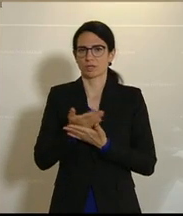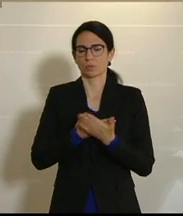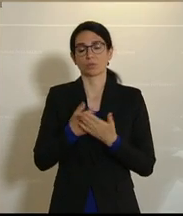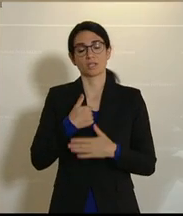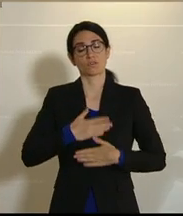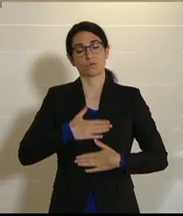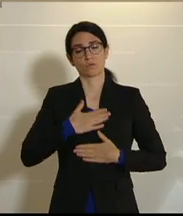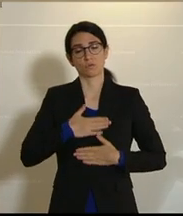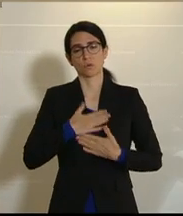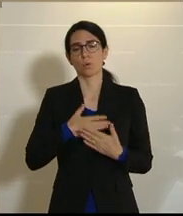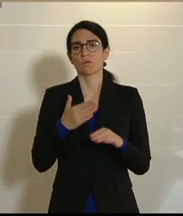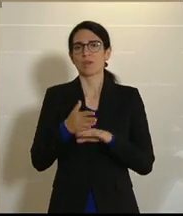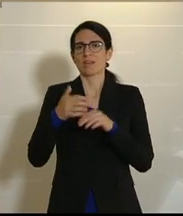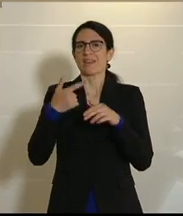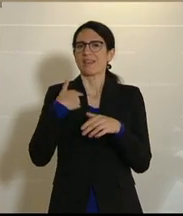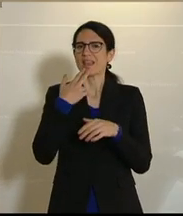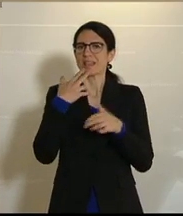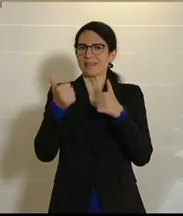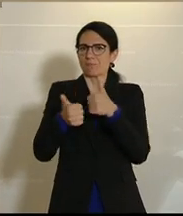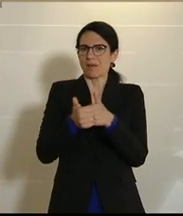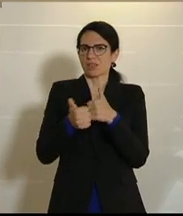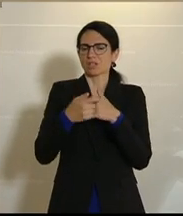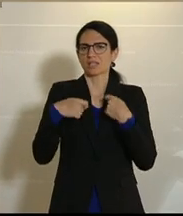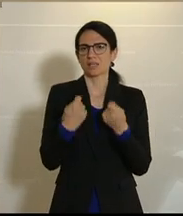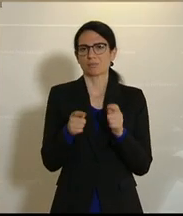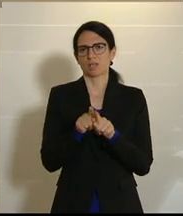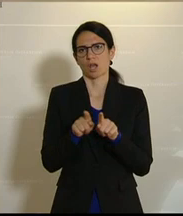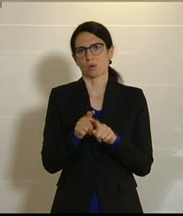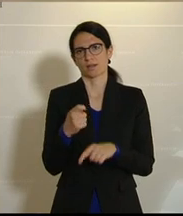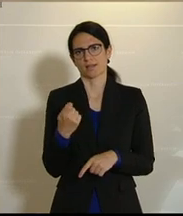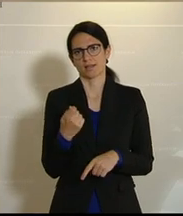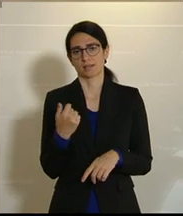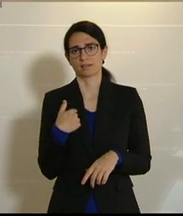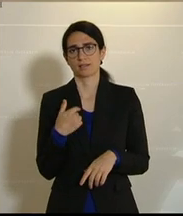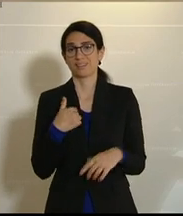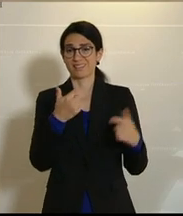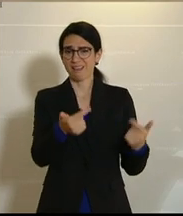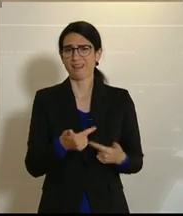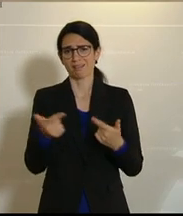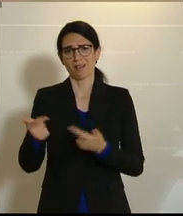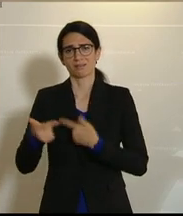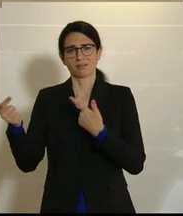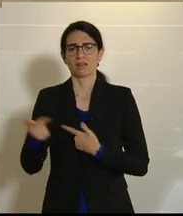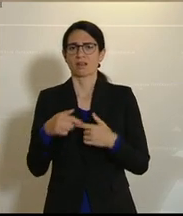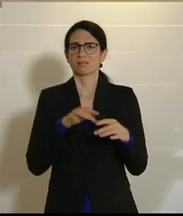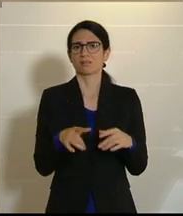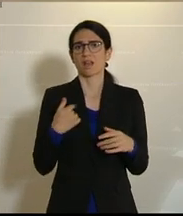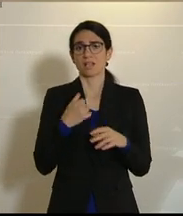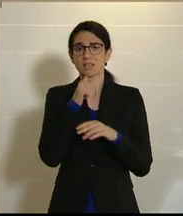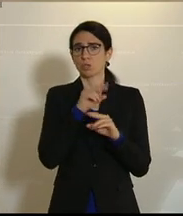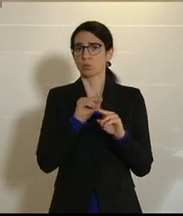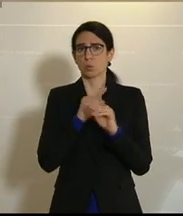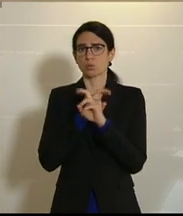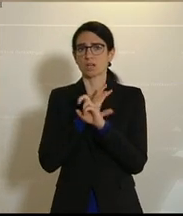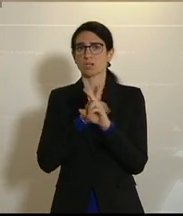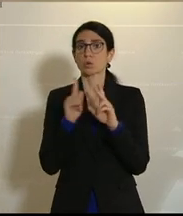für Energiepartnerschaften auch vorgesehen ist. Und da würde ich wirklich alle einladen, bringen wir uns ein, auch über Österreich hinaus,